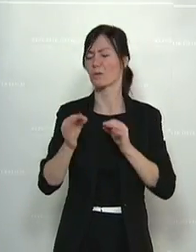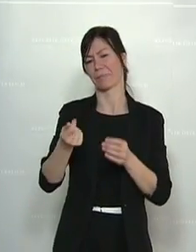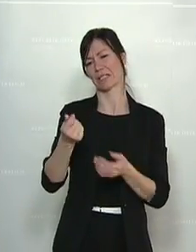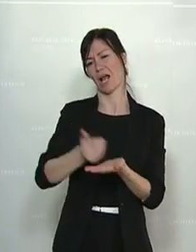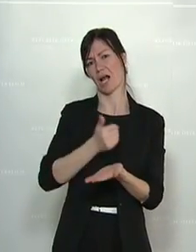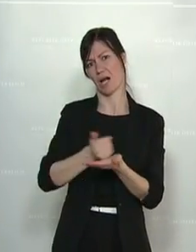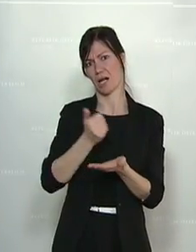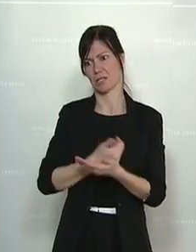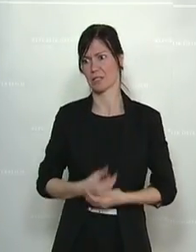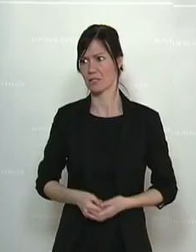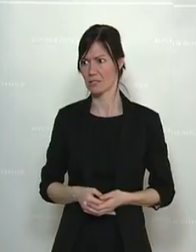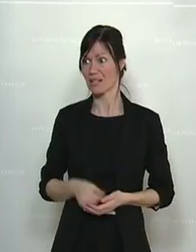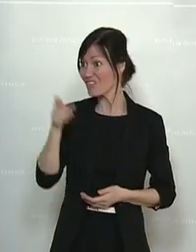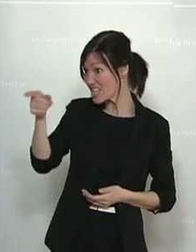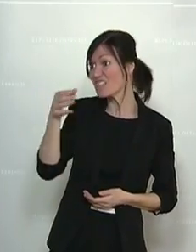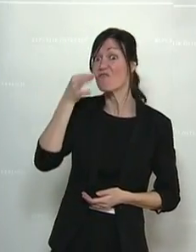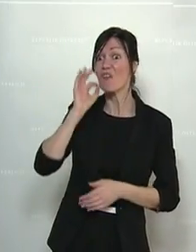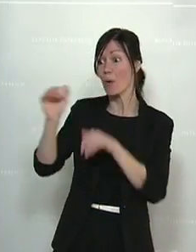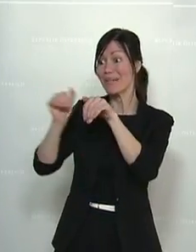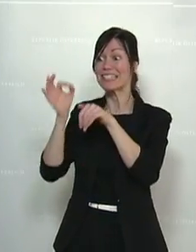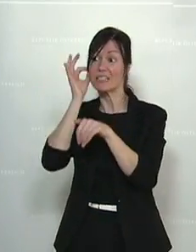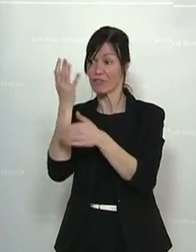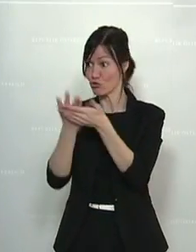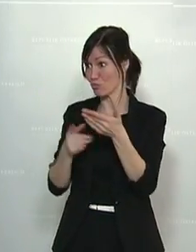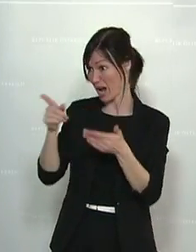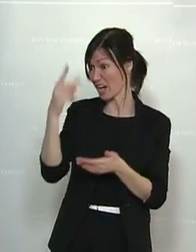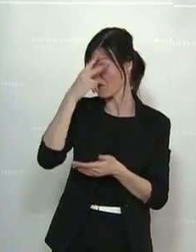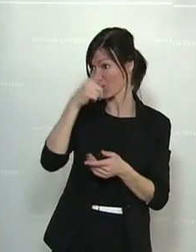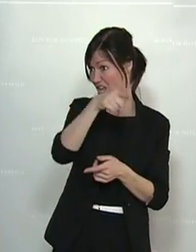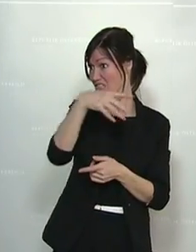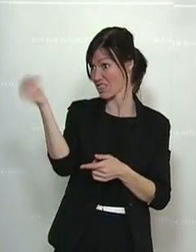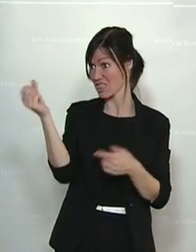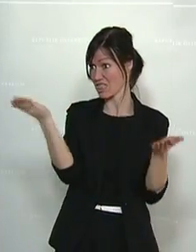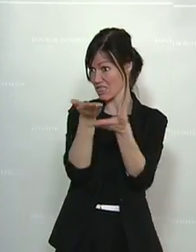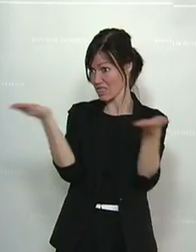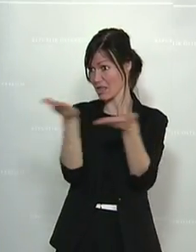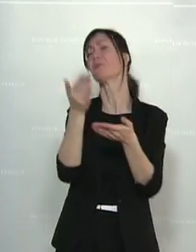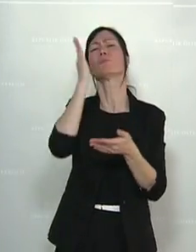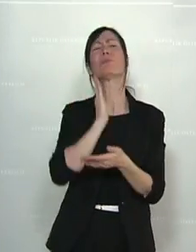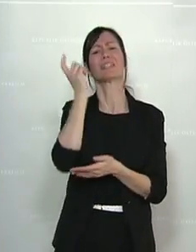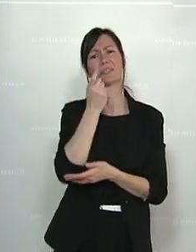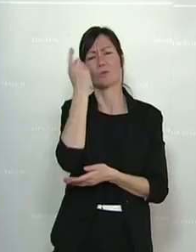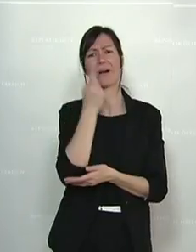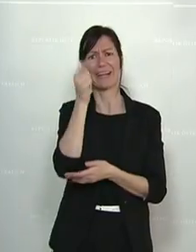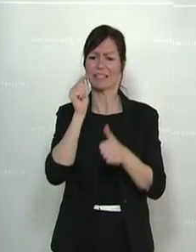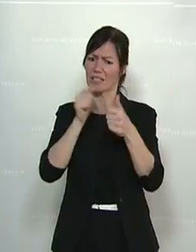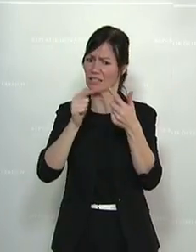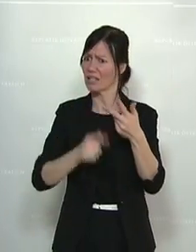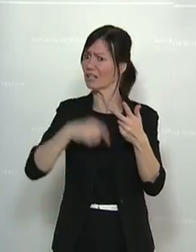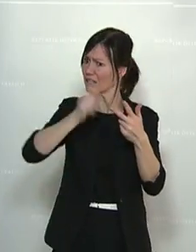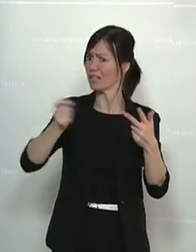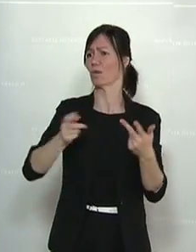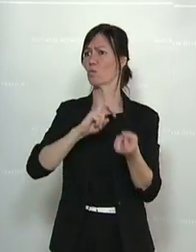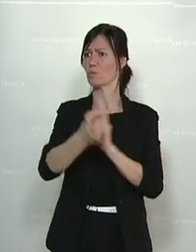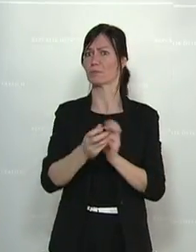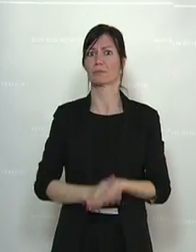dann sorgen Sie für diese Chancengleichheit. Und Corona ist verquickt mit vielen Bereichen, die schon vorher für Frauen mehr betroffen hat.